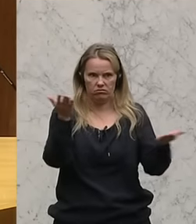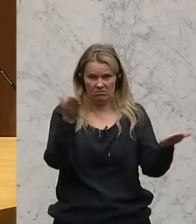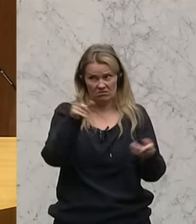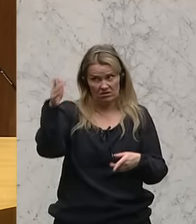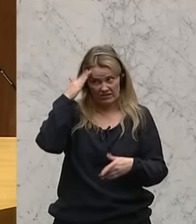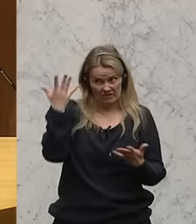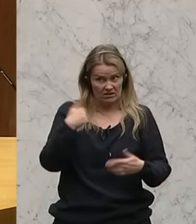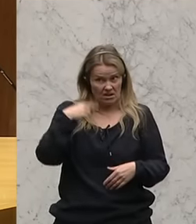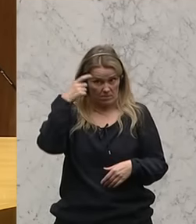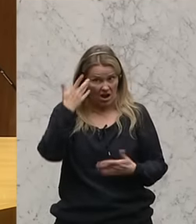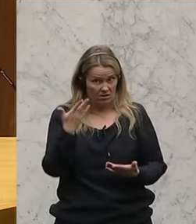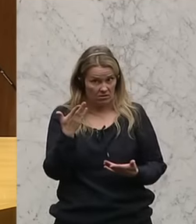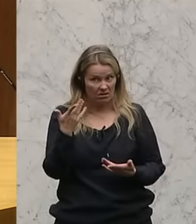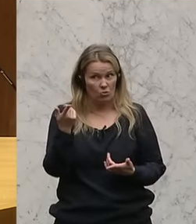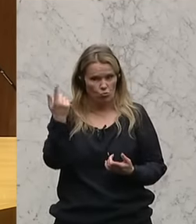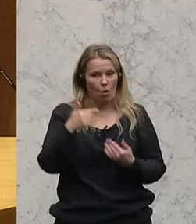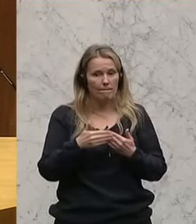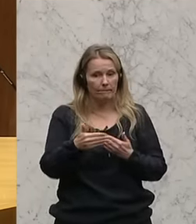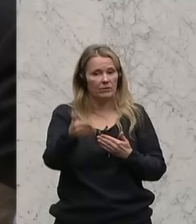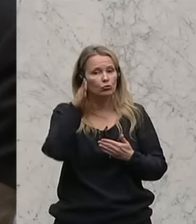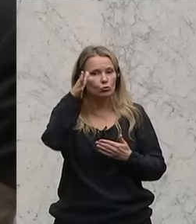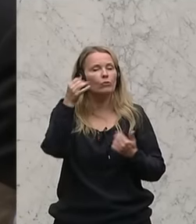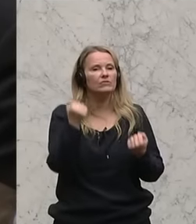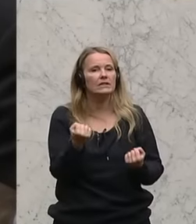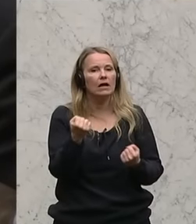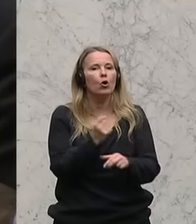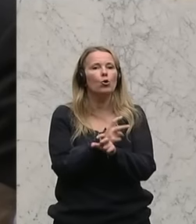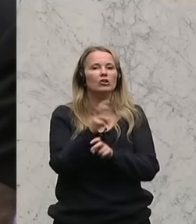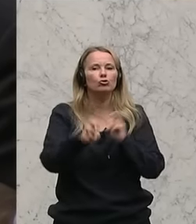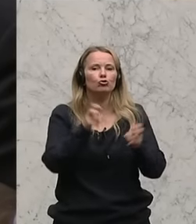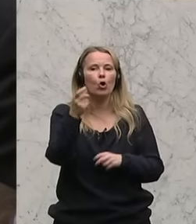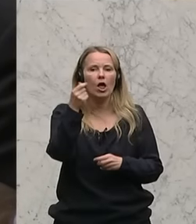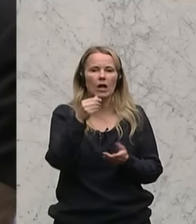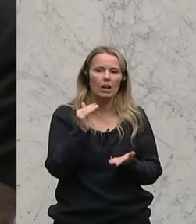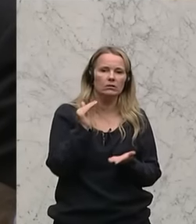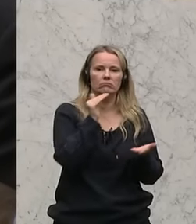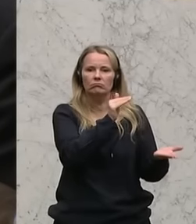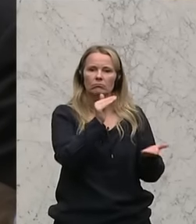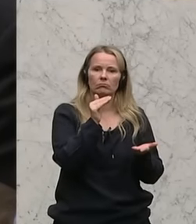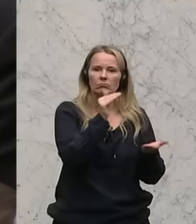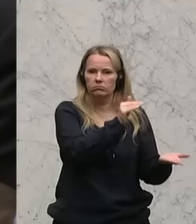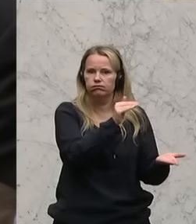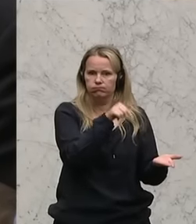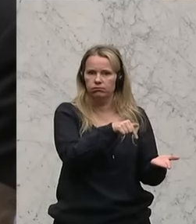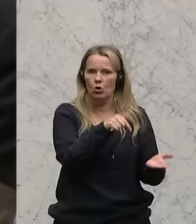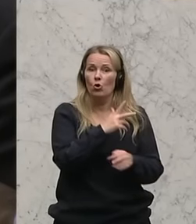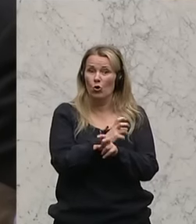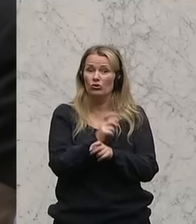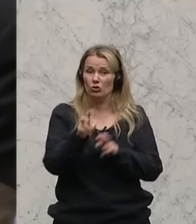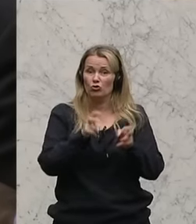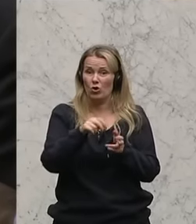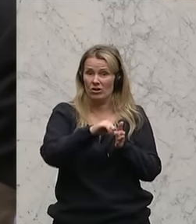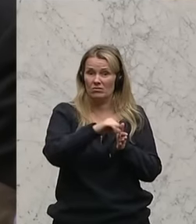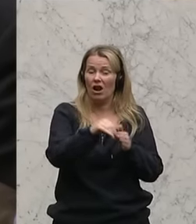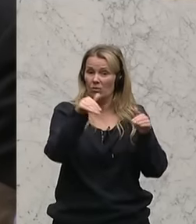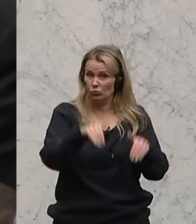Sie wissen, was ich anspreche, der dazu führen wird, dass in Zukunft mit österreichischem Steuergeld der österreichische Steuerzahler dafür Sorge